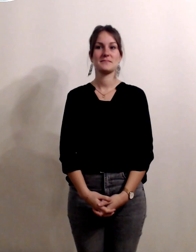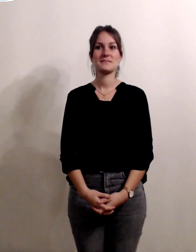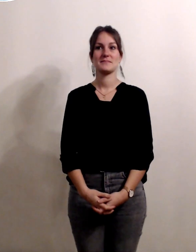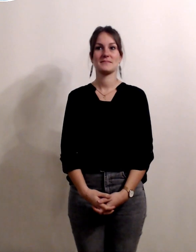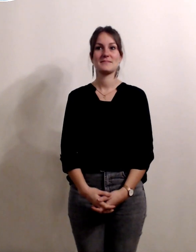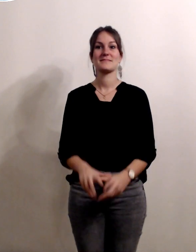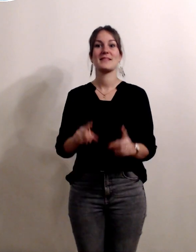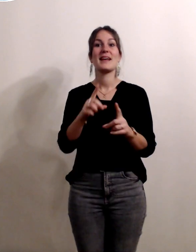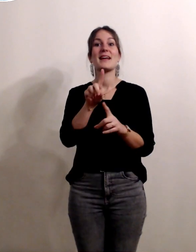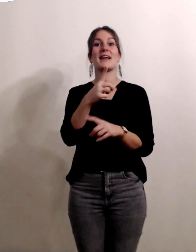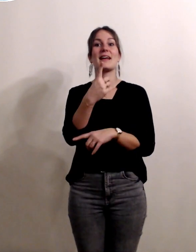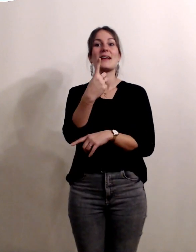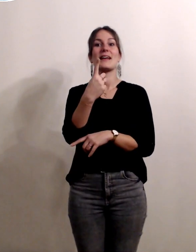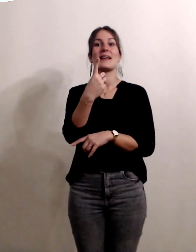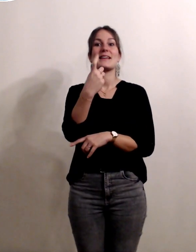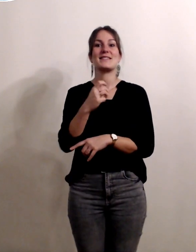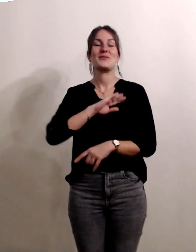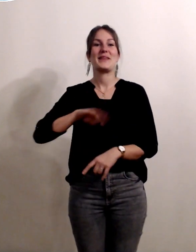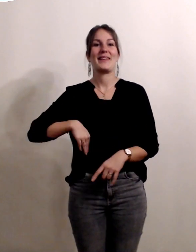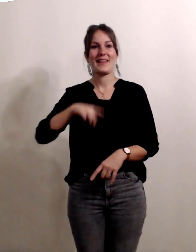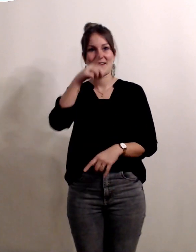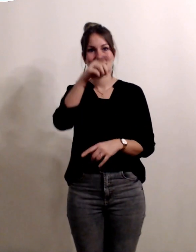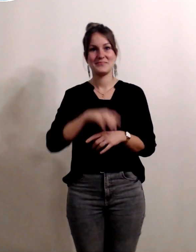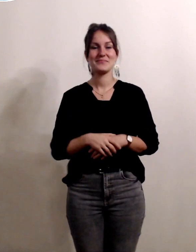ce sera du coup la dernière question